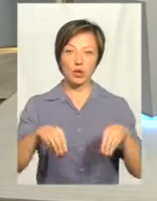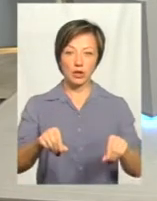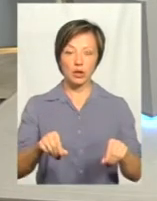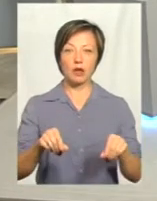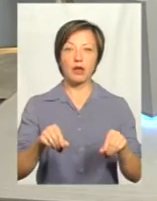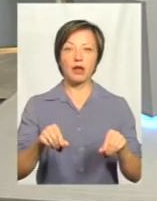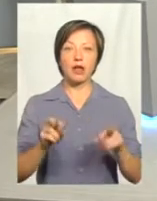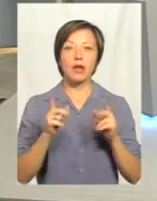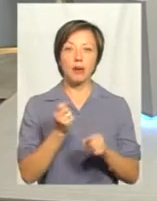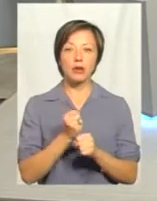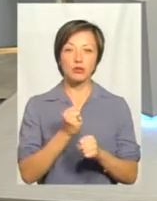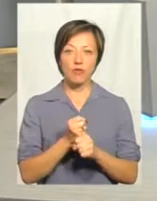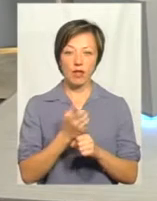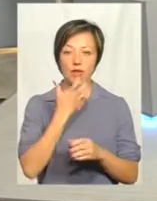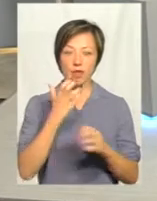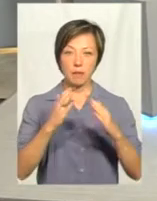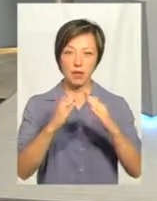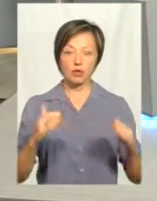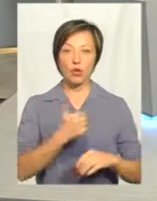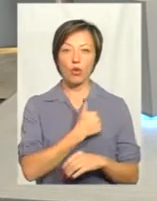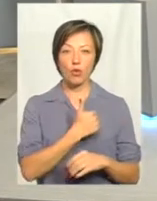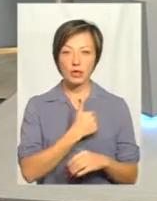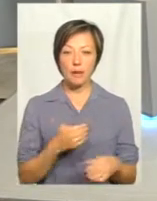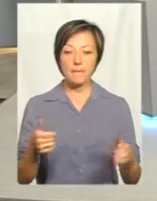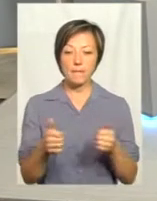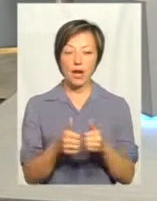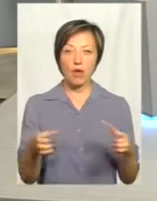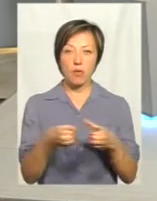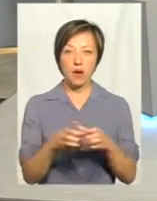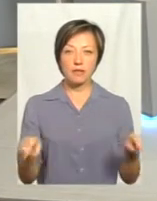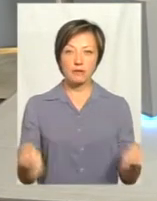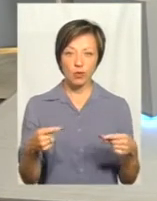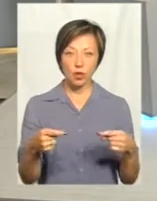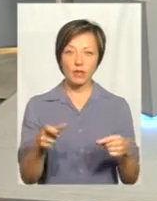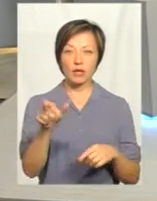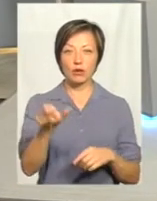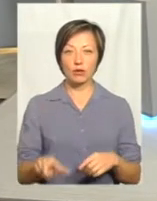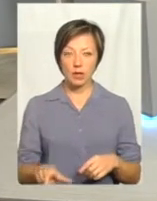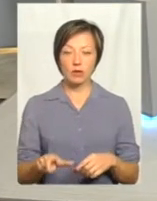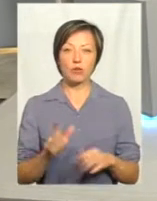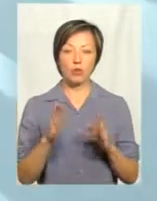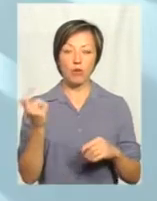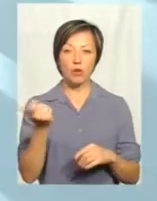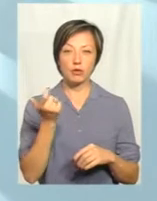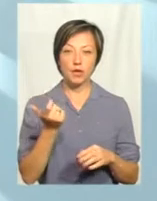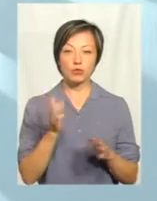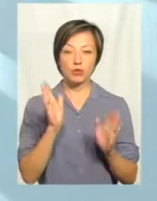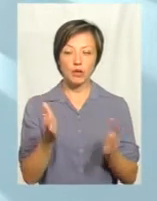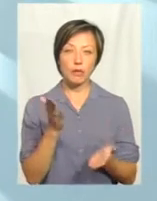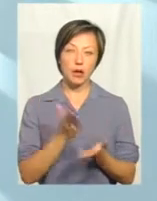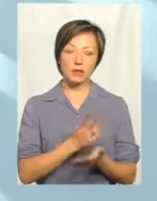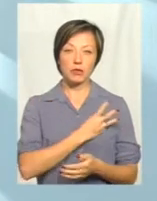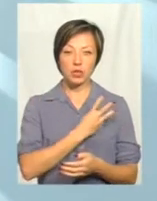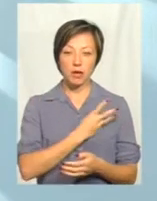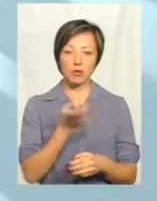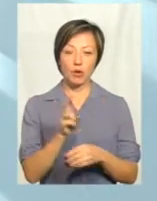навчають вирощувати, як працювати в теплиці. Тому ми хочемо при громаді створити теж таку людину, яка буде тим господарством, які будуть мати бажання,